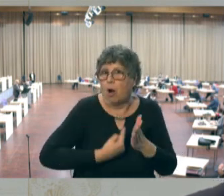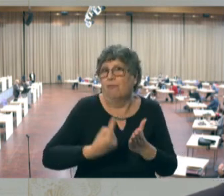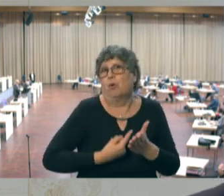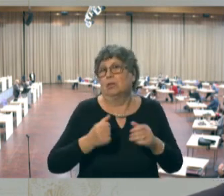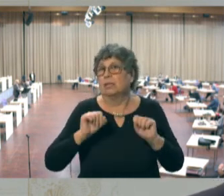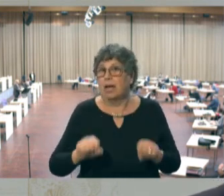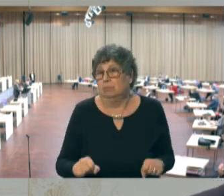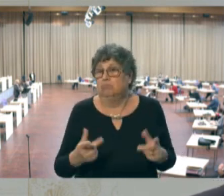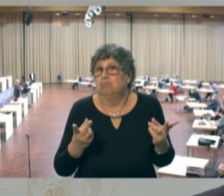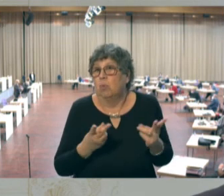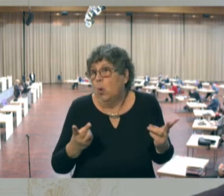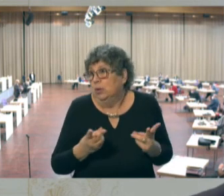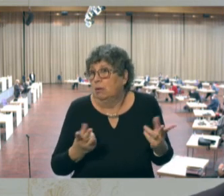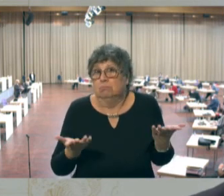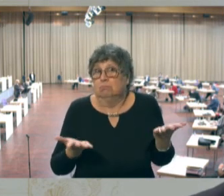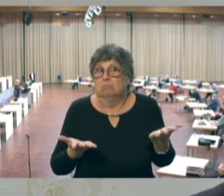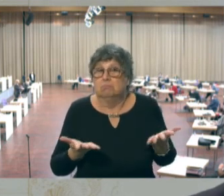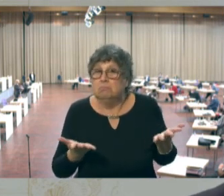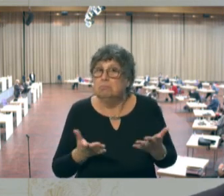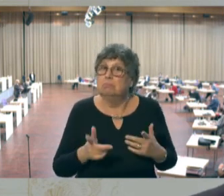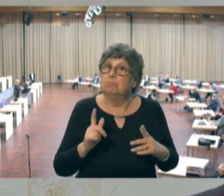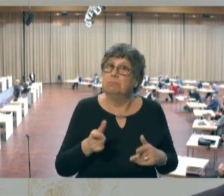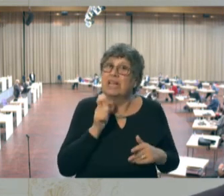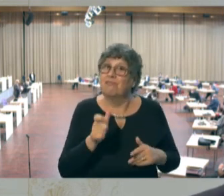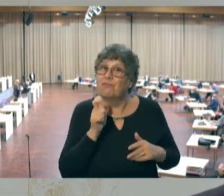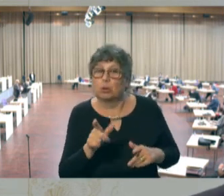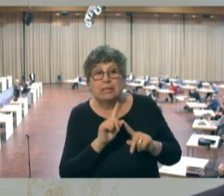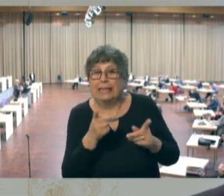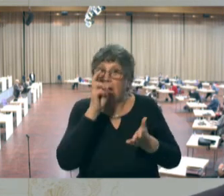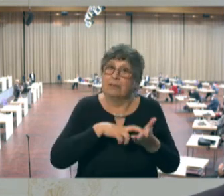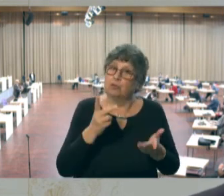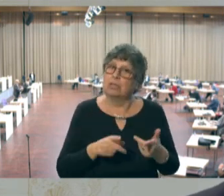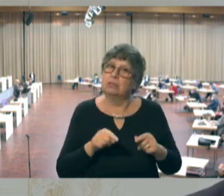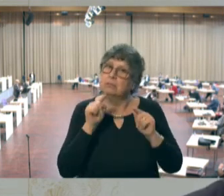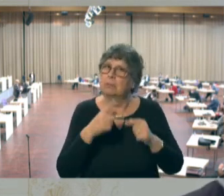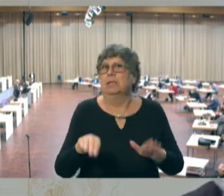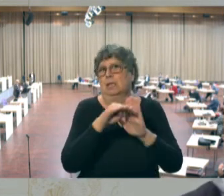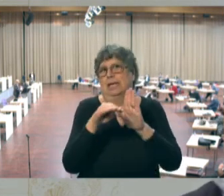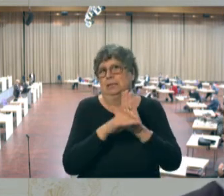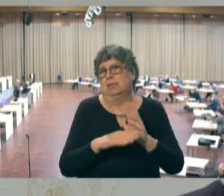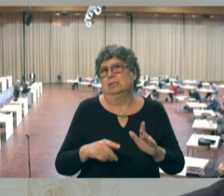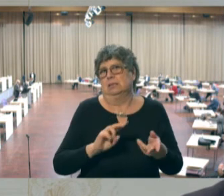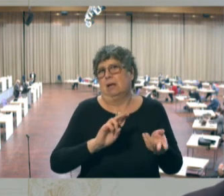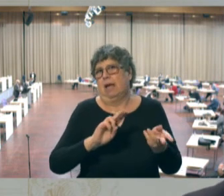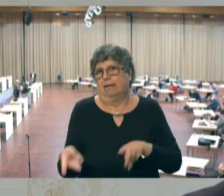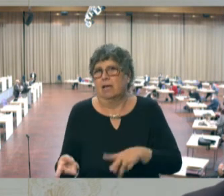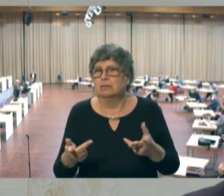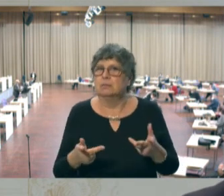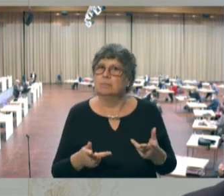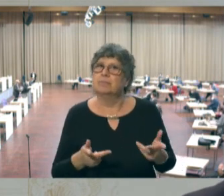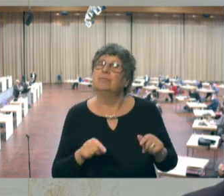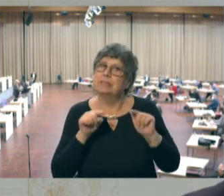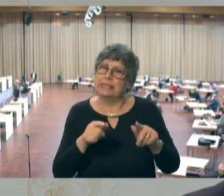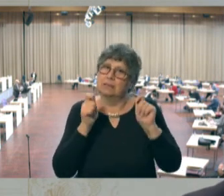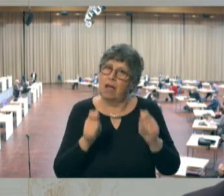oder dass wir, wenn wir mit Verordnungen nicht einverstanden sind, die per Gesetz außer Kraft setzen können. Und